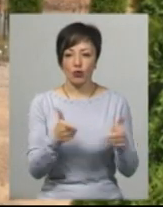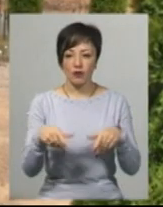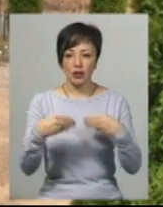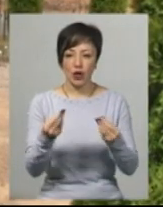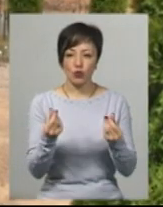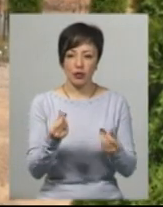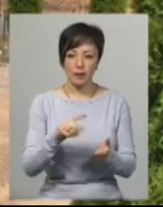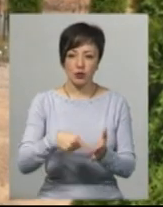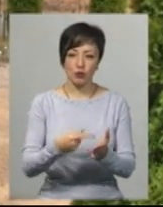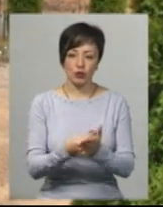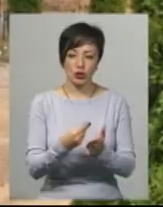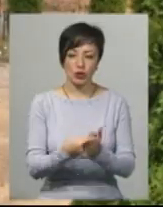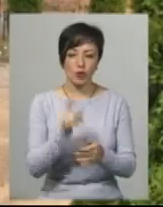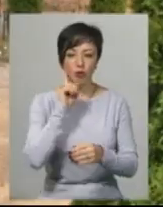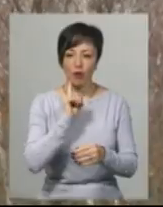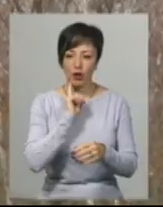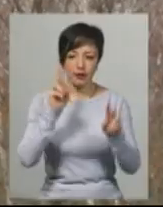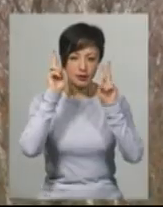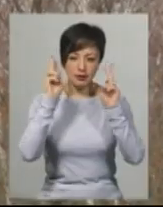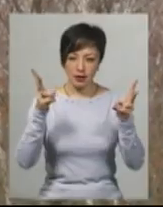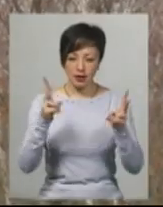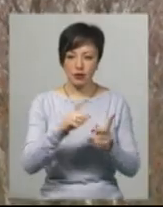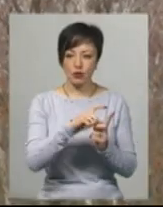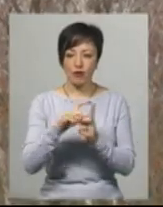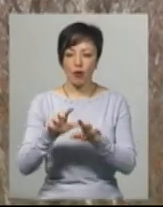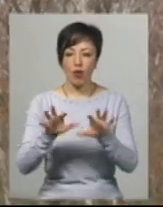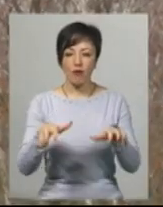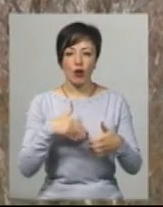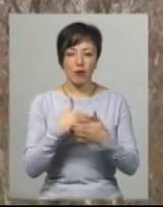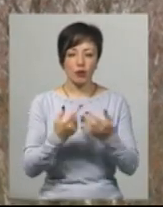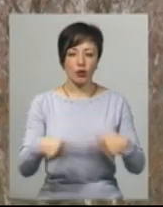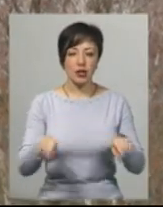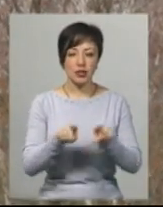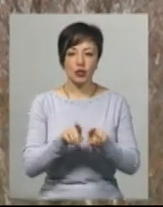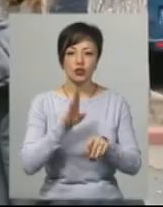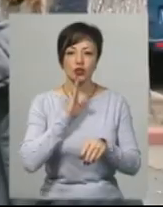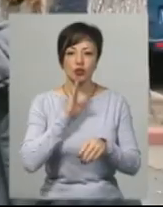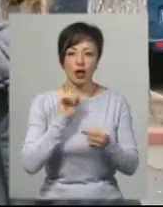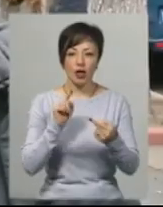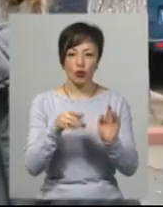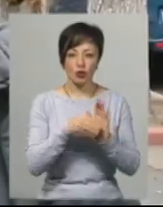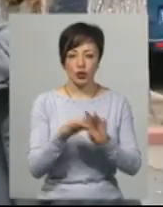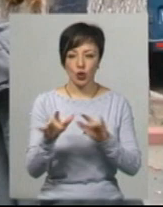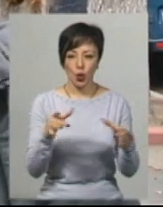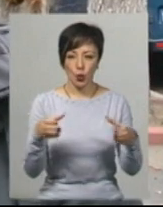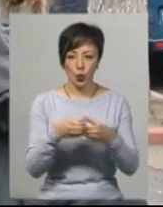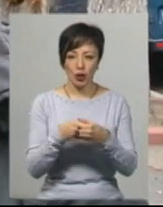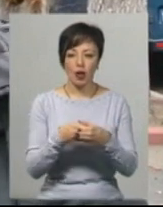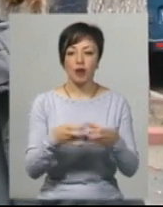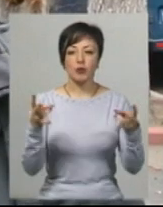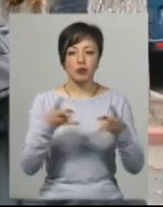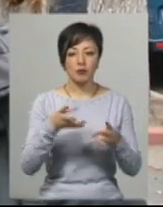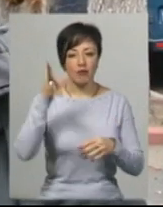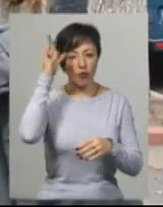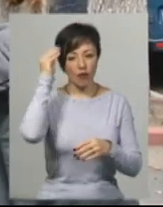грошей з міського бюджету, Василь Новачок поки не знає. За словами голови громадської організації «Жіночий антикорупційний рух» Альони Березе, потрібно